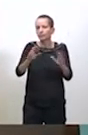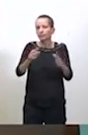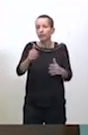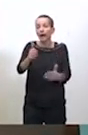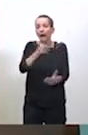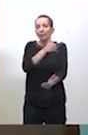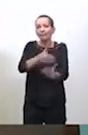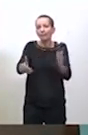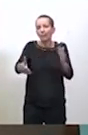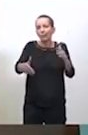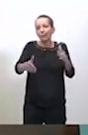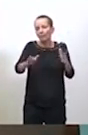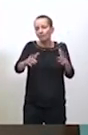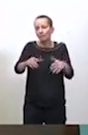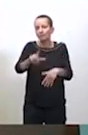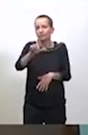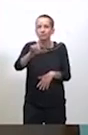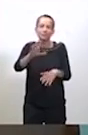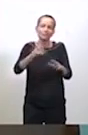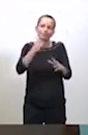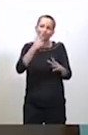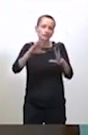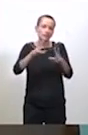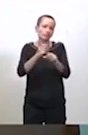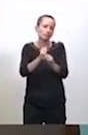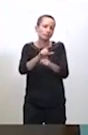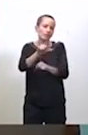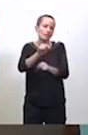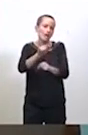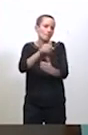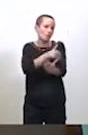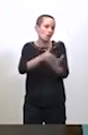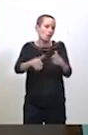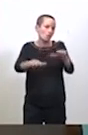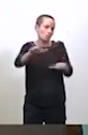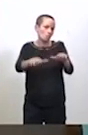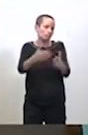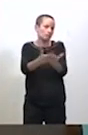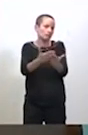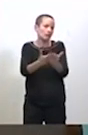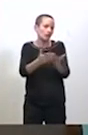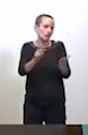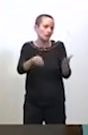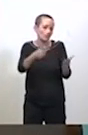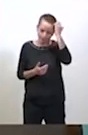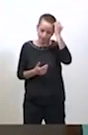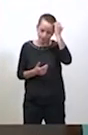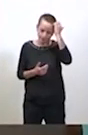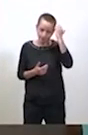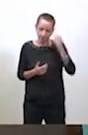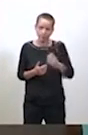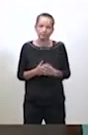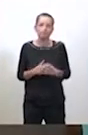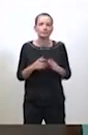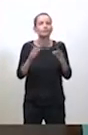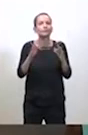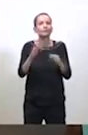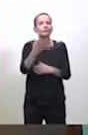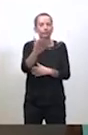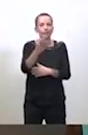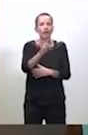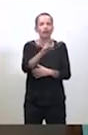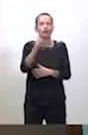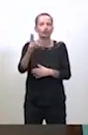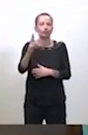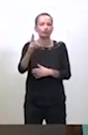près, mais grosso modo, 20 millions,'est quand même l'ordre de grandeur qu'il faut retenir. Par rapport à l'aspect RH qui a